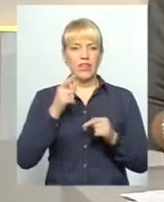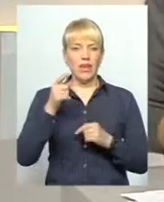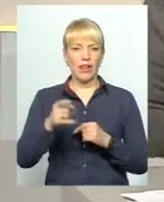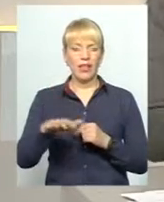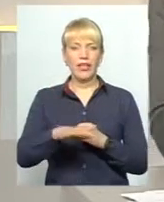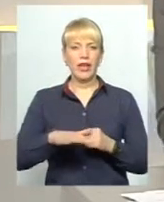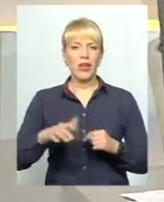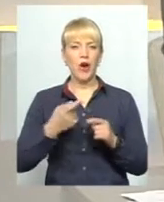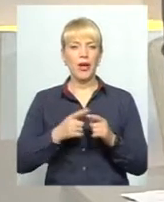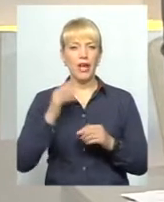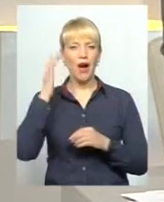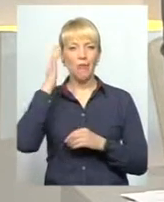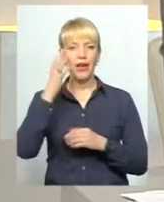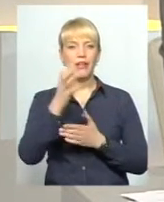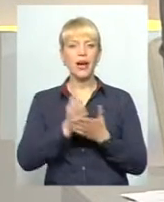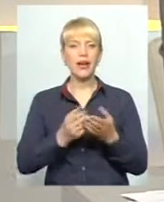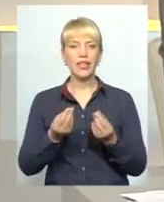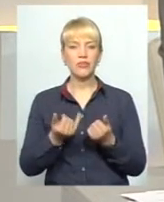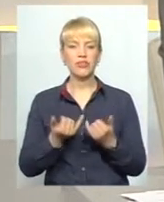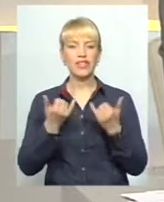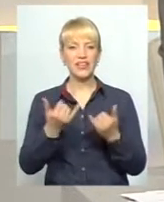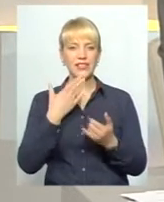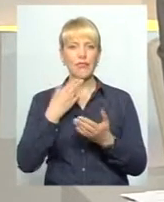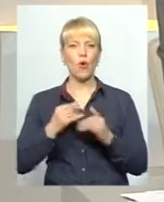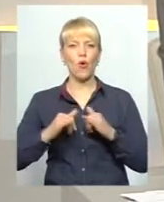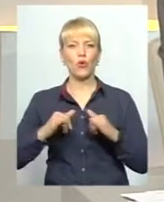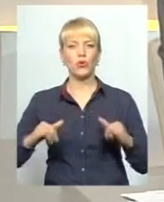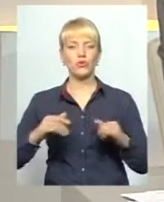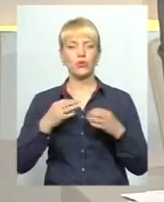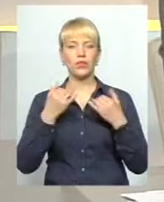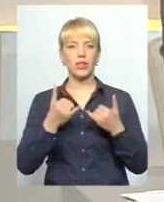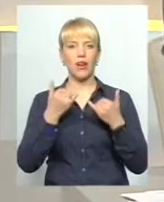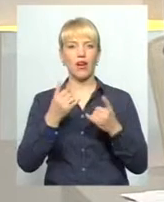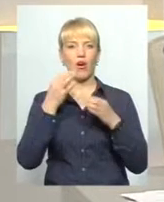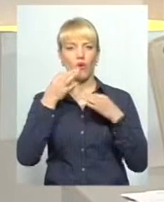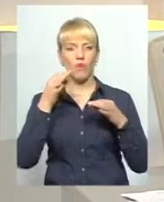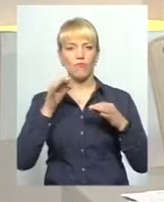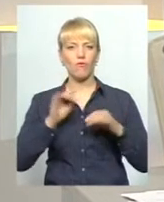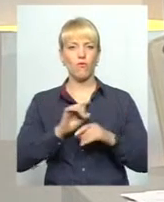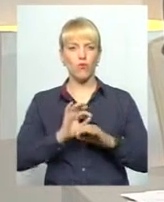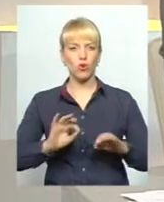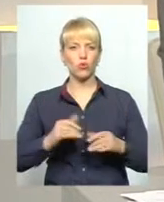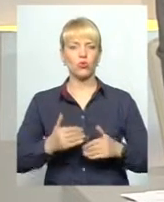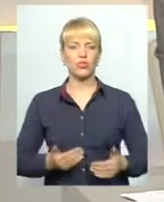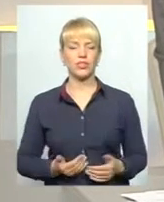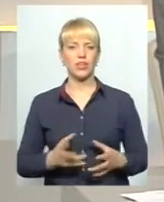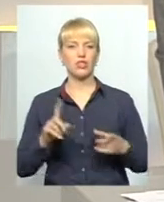ті умріяні ресурси для свого розвитку, для комфорту життя, що вже маємо на Хмельниччині, на